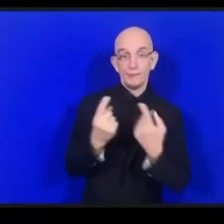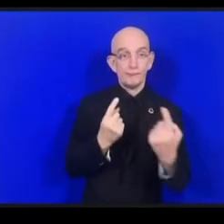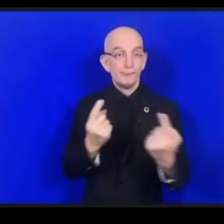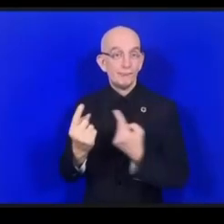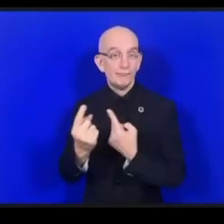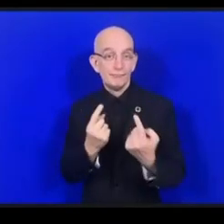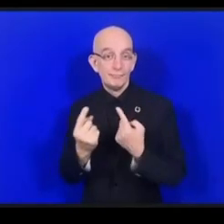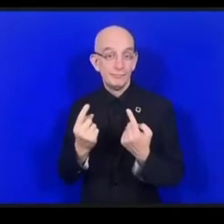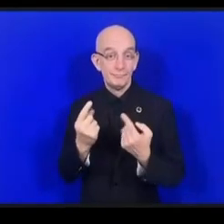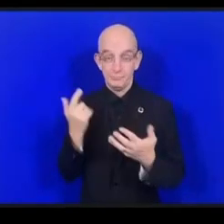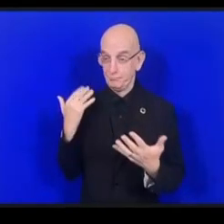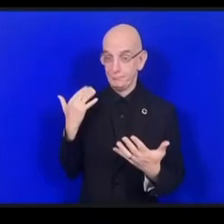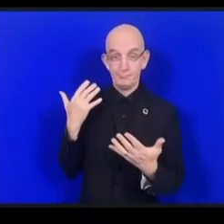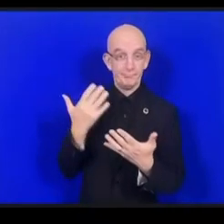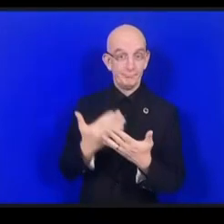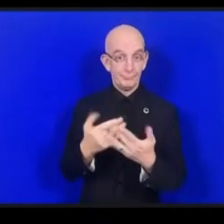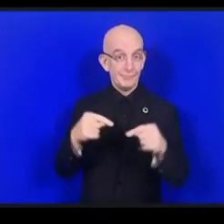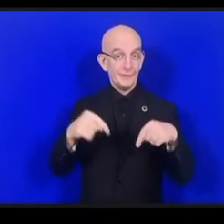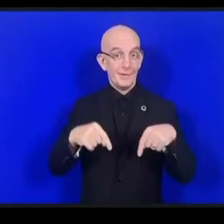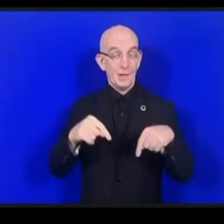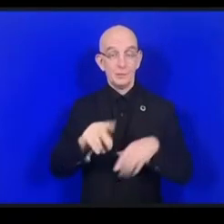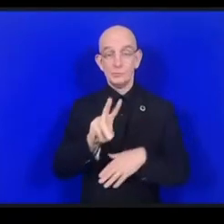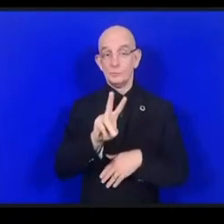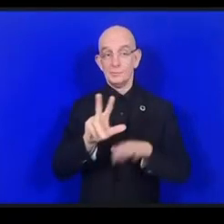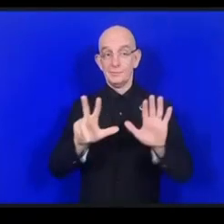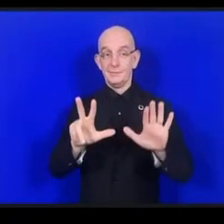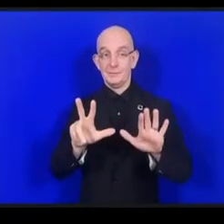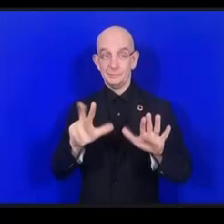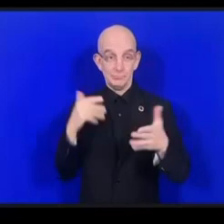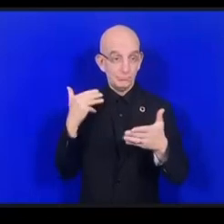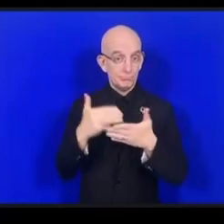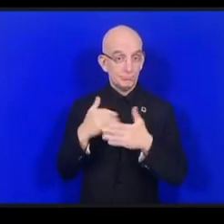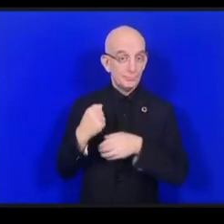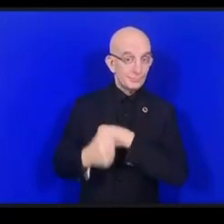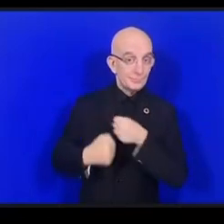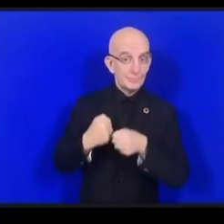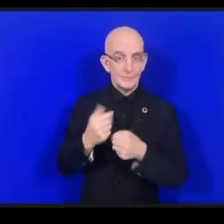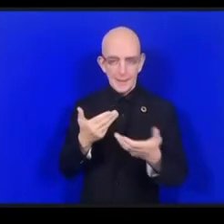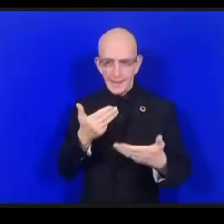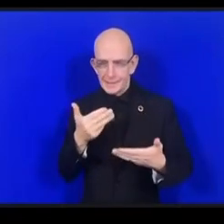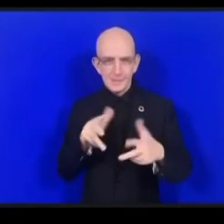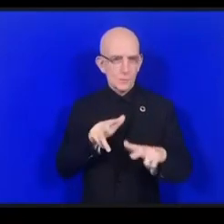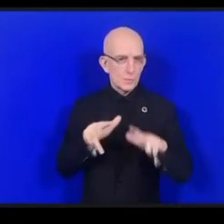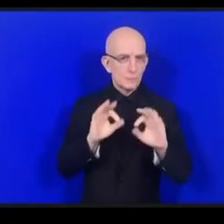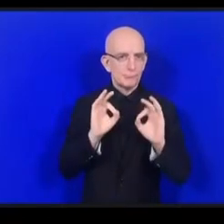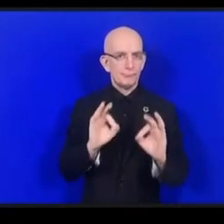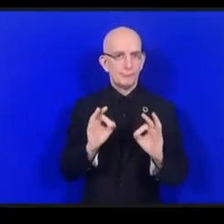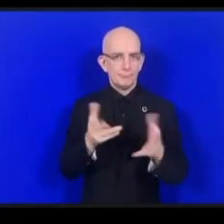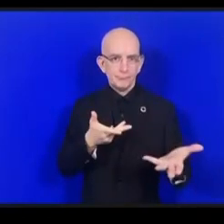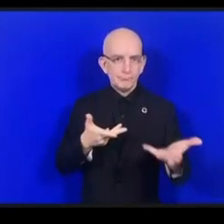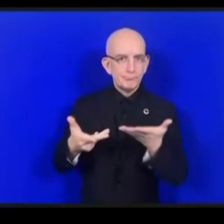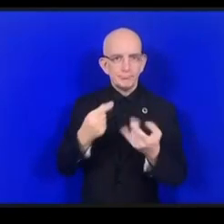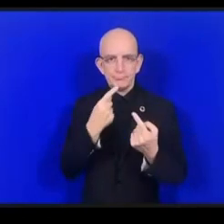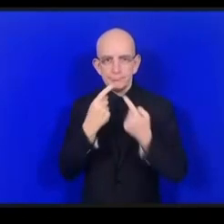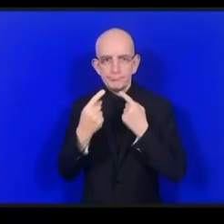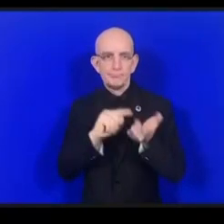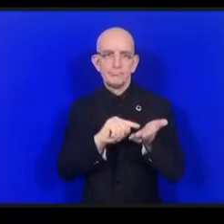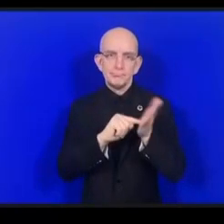وسنة بعد سنة نظم جلسات يعرض فيها كل تحالف ما قام به